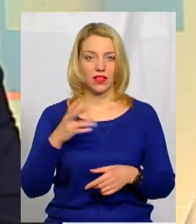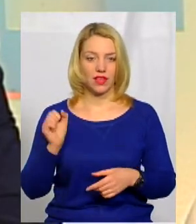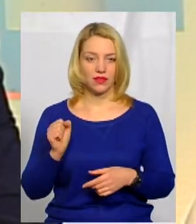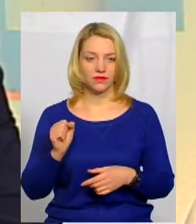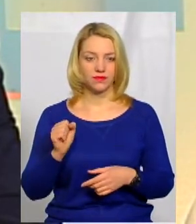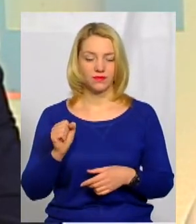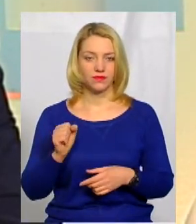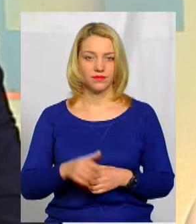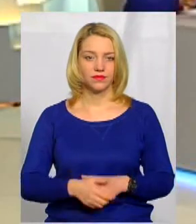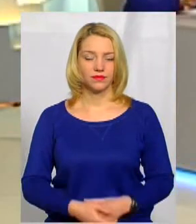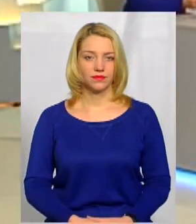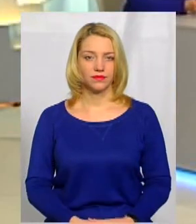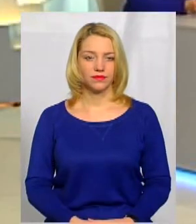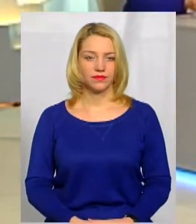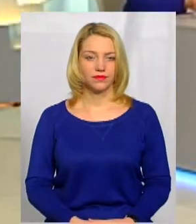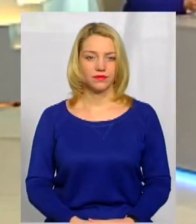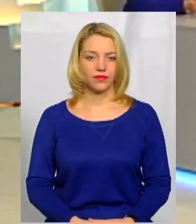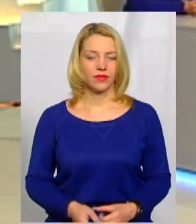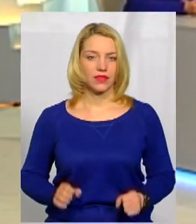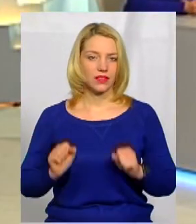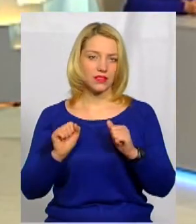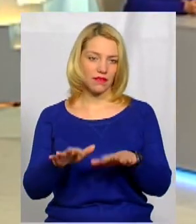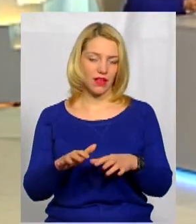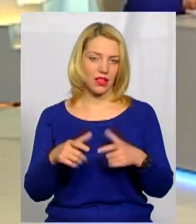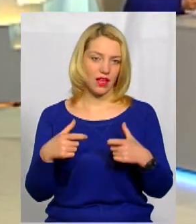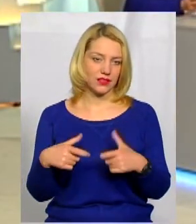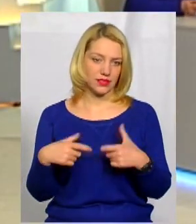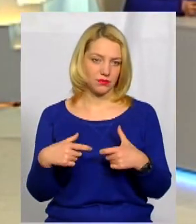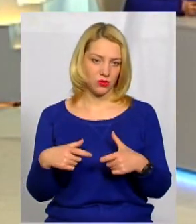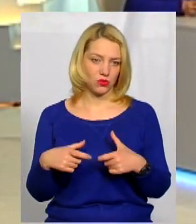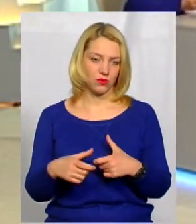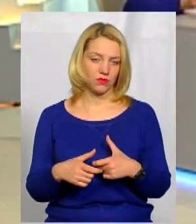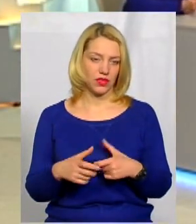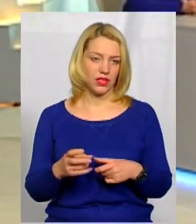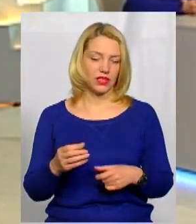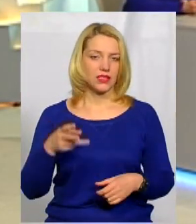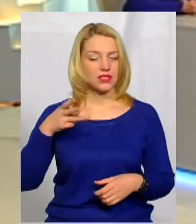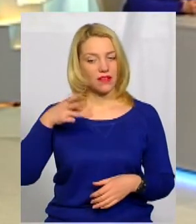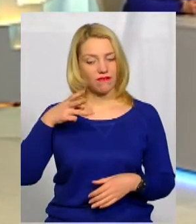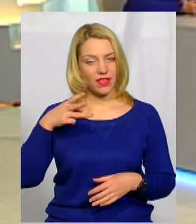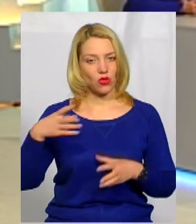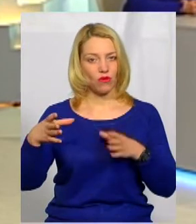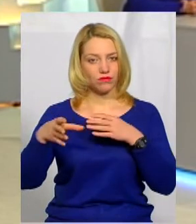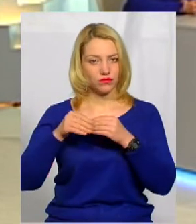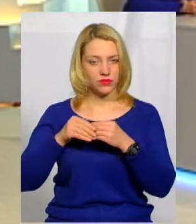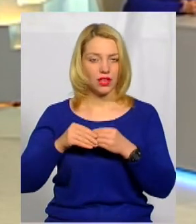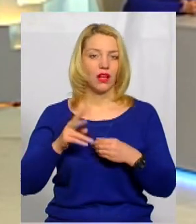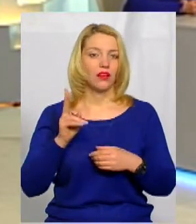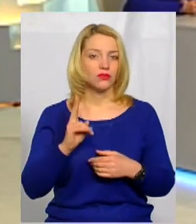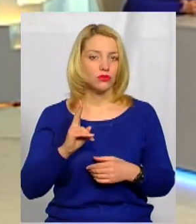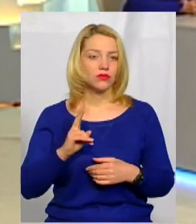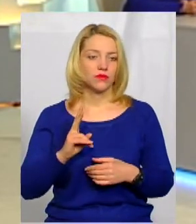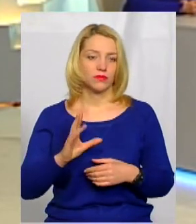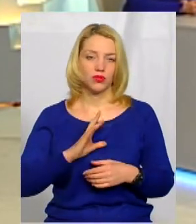здавання іспиту з відеокамерою, були такі, які